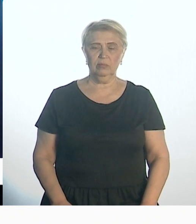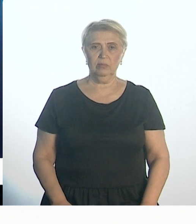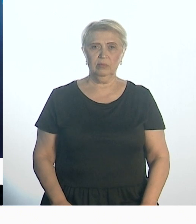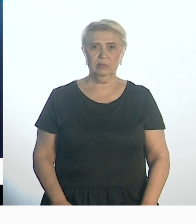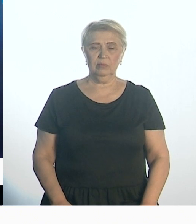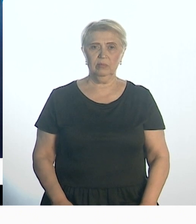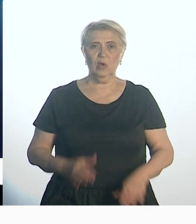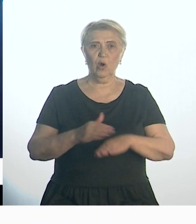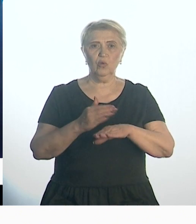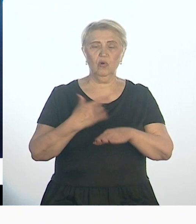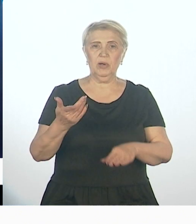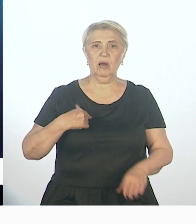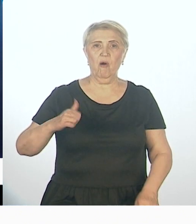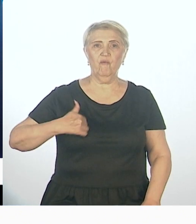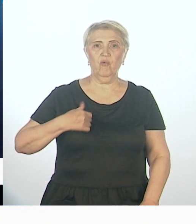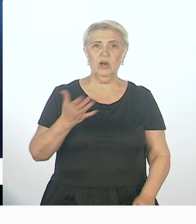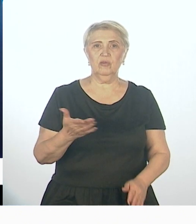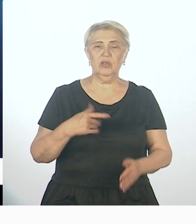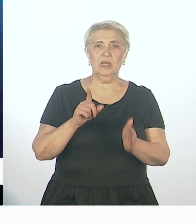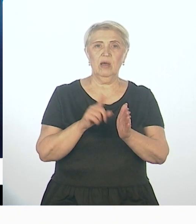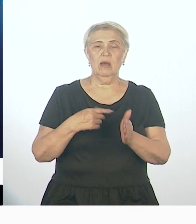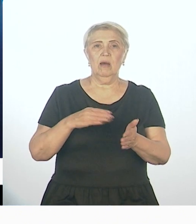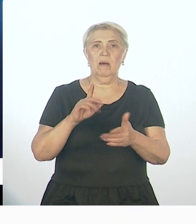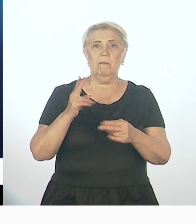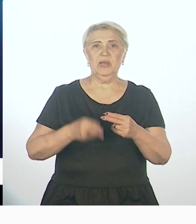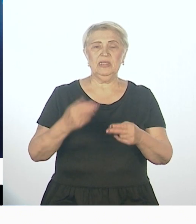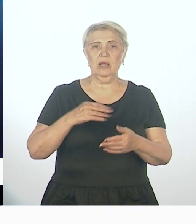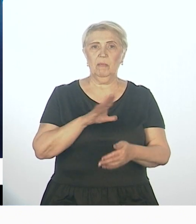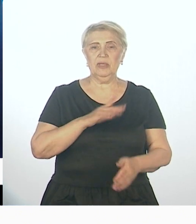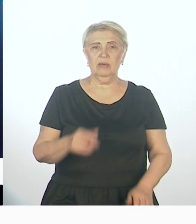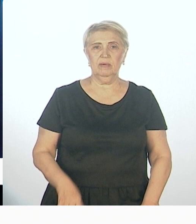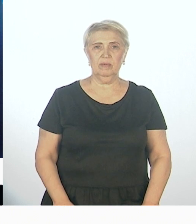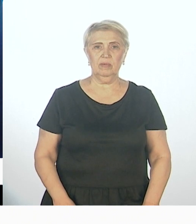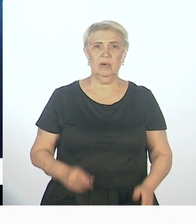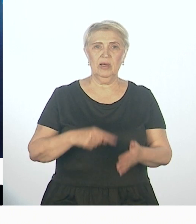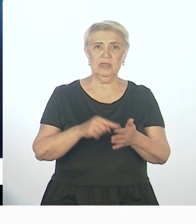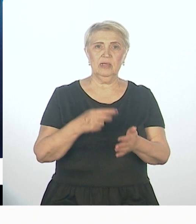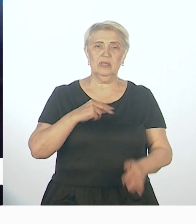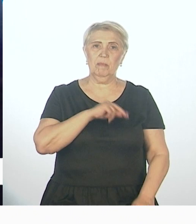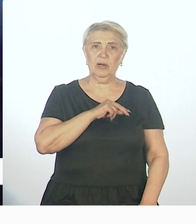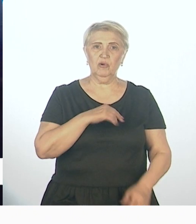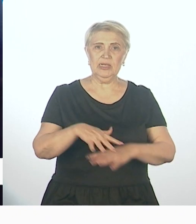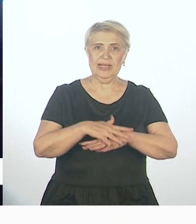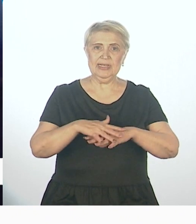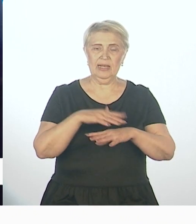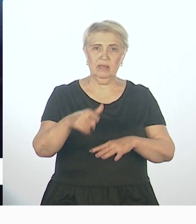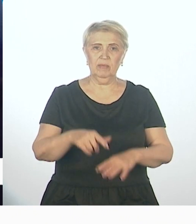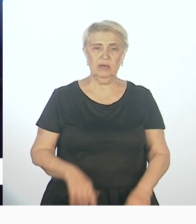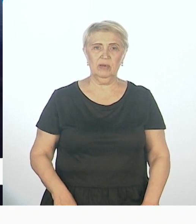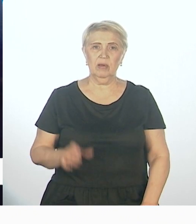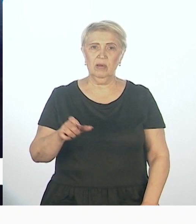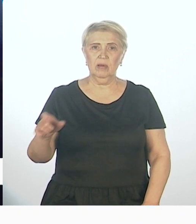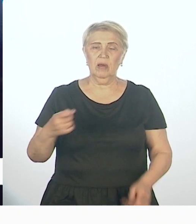то добрая воля перестала быть. Теперь об уникальности наших центров. Значит, центры по работе с населением. Это